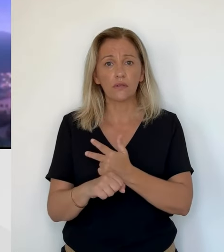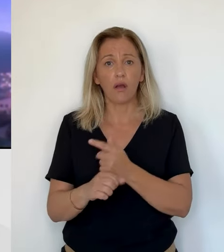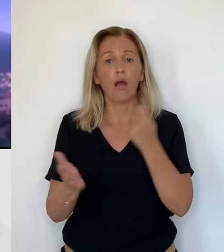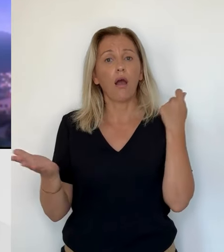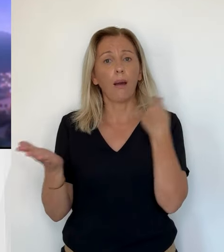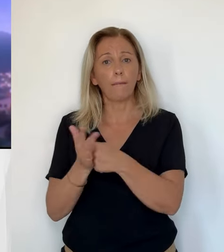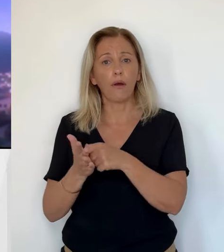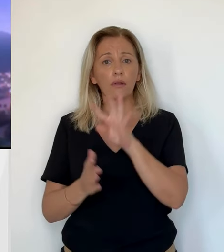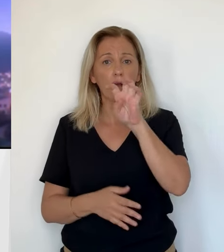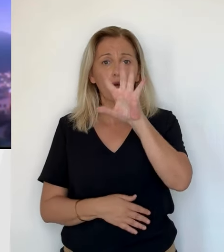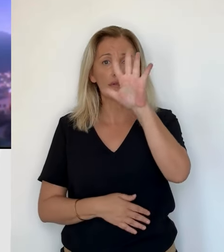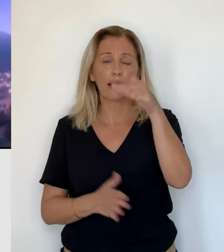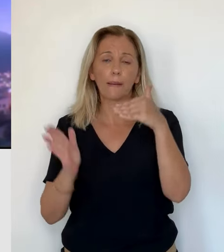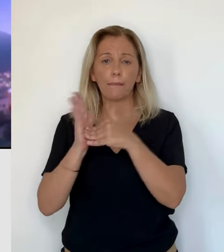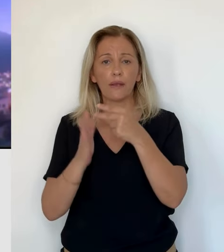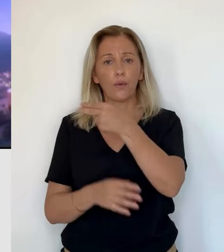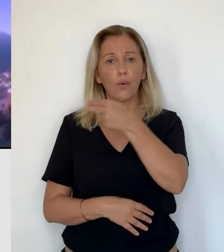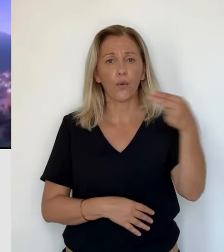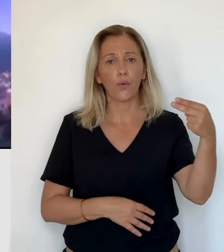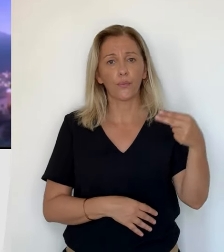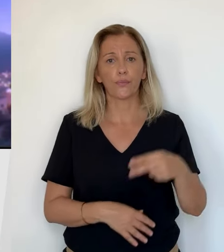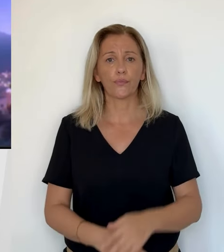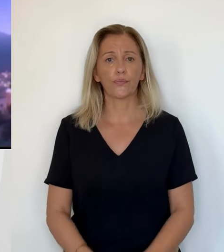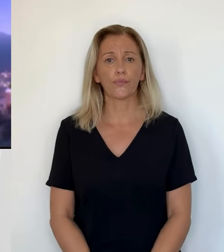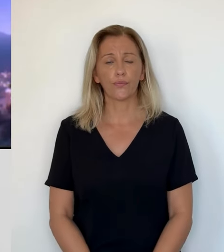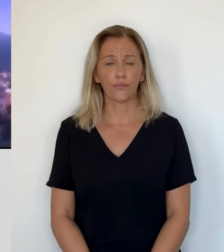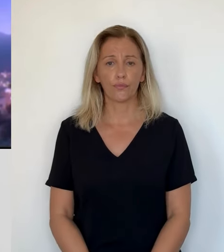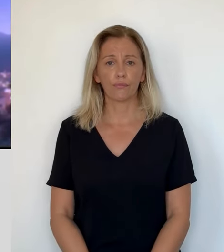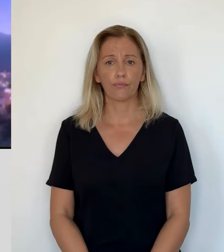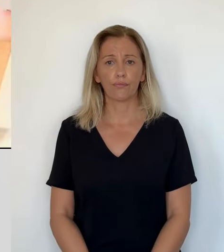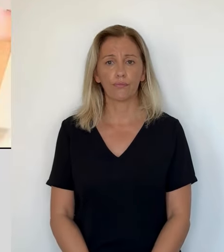'abandon d'animaux est souvent en recrudescence. A Fouriane, il le refuge qui a ouvert il y a 3